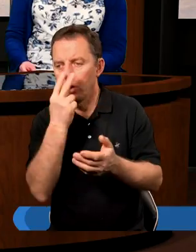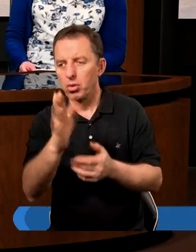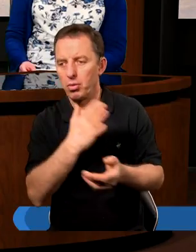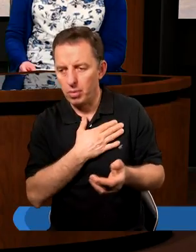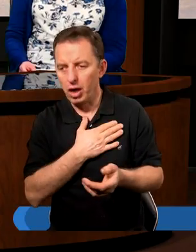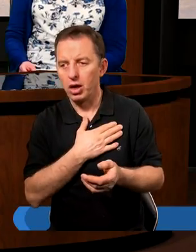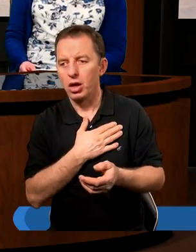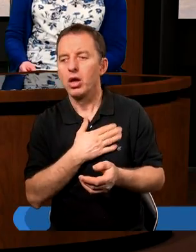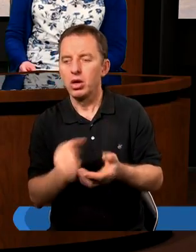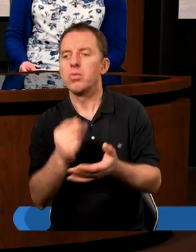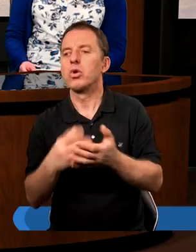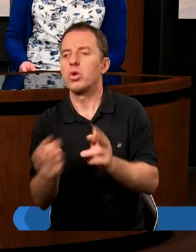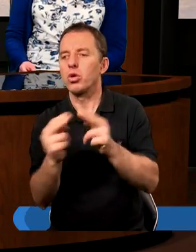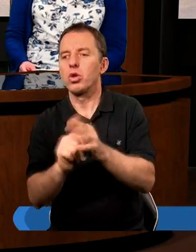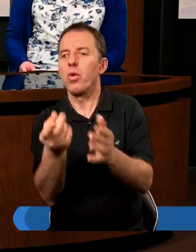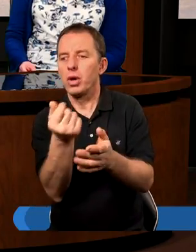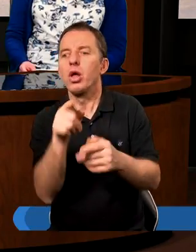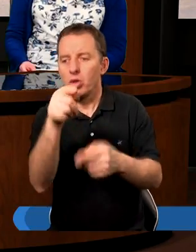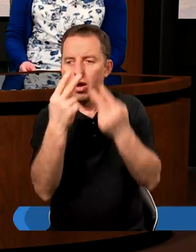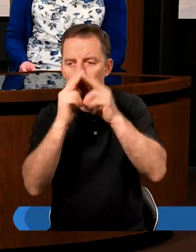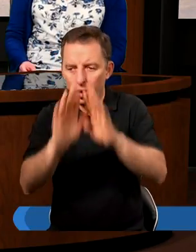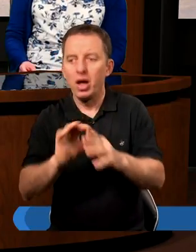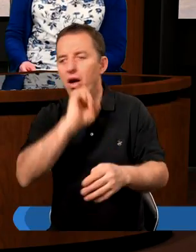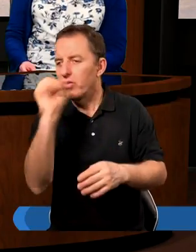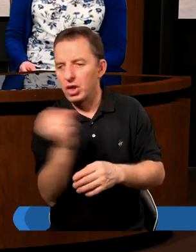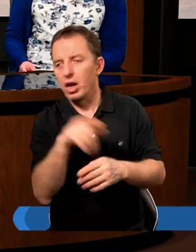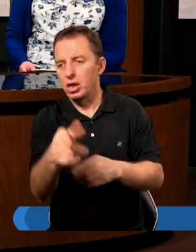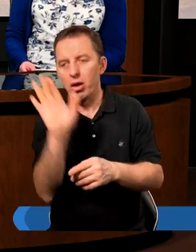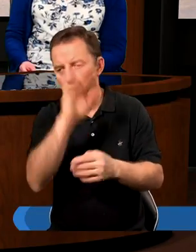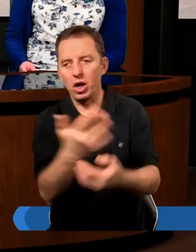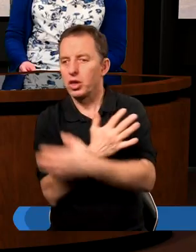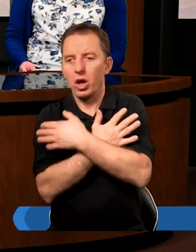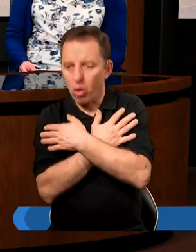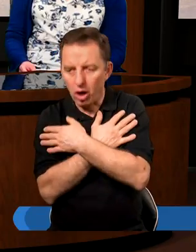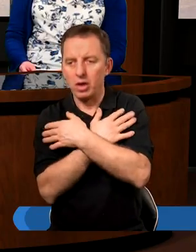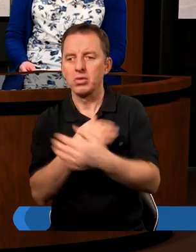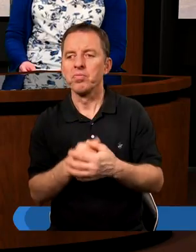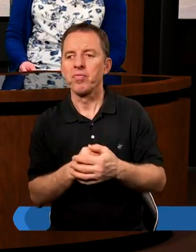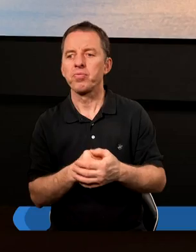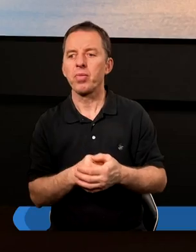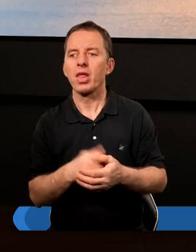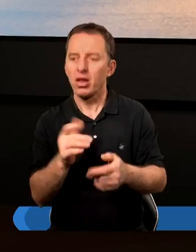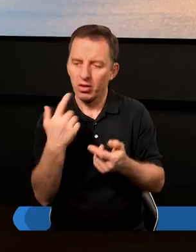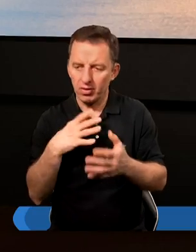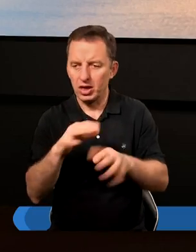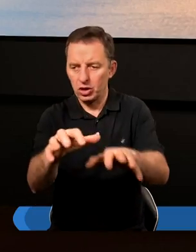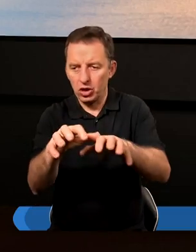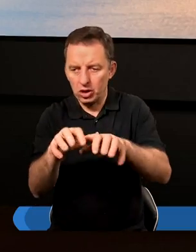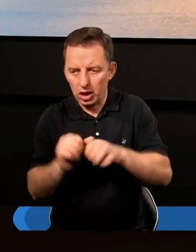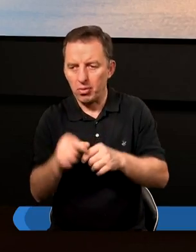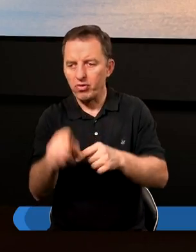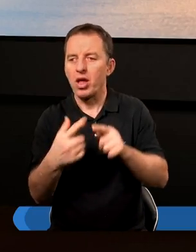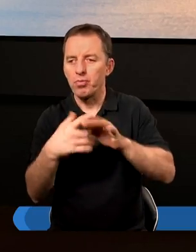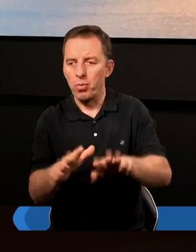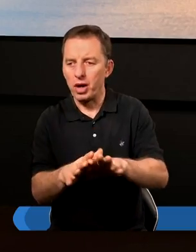Zobacz, jaki ty masz stosunek do swoich pieniędzy. I to ci pokaże, że ty wcale tego Boga nie kochasz. Sądzę, że warto się zatrzymać, wiecie, w tym